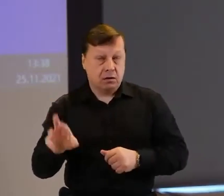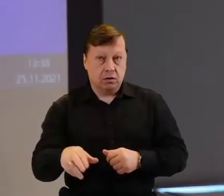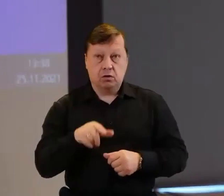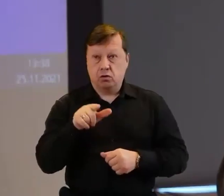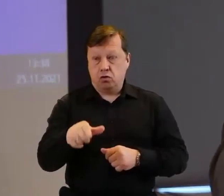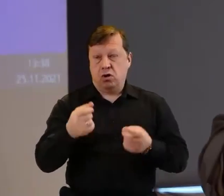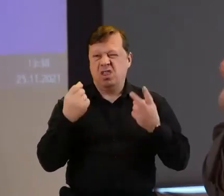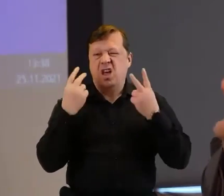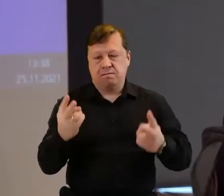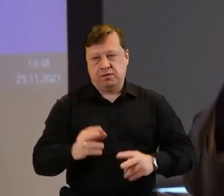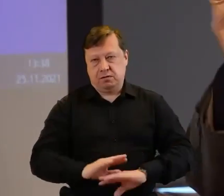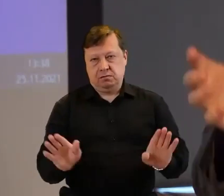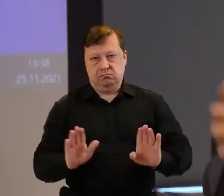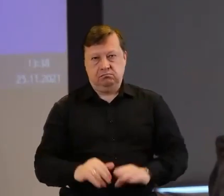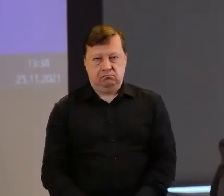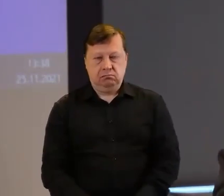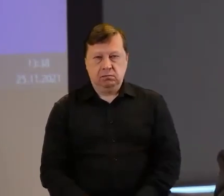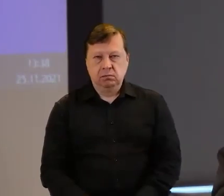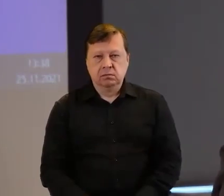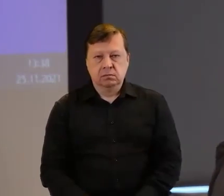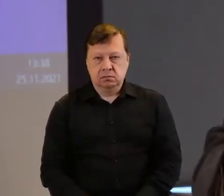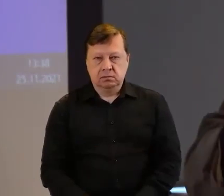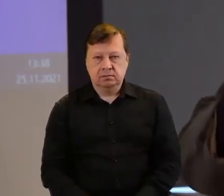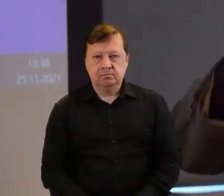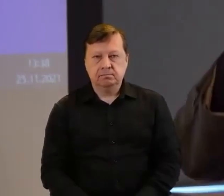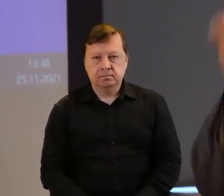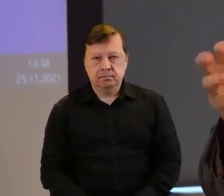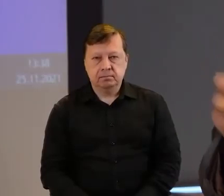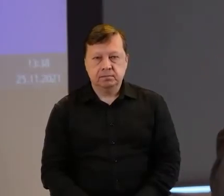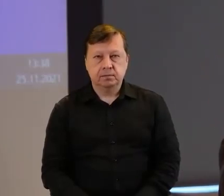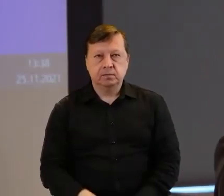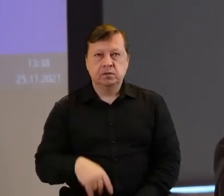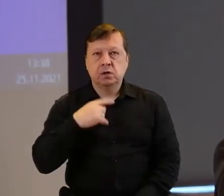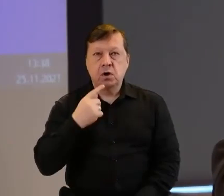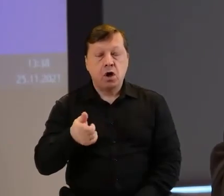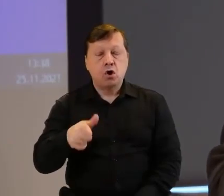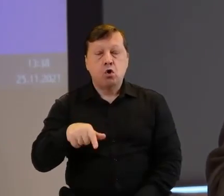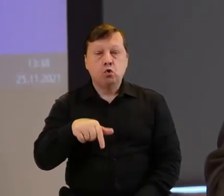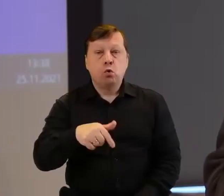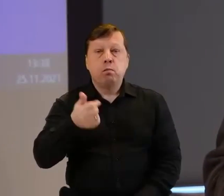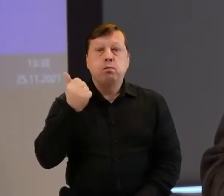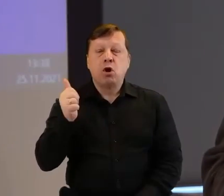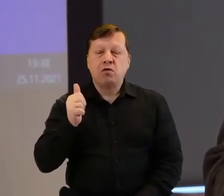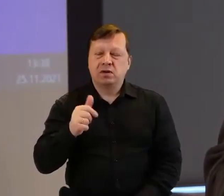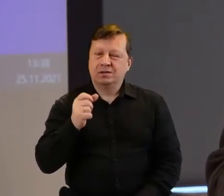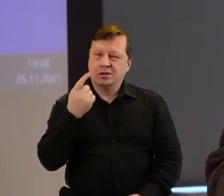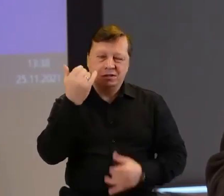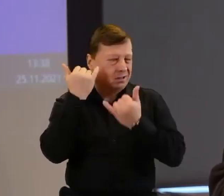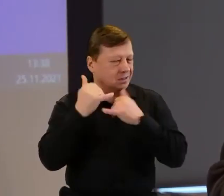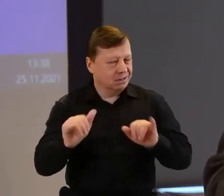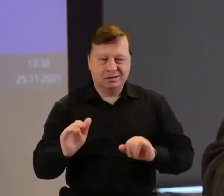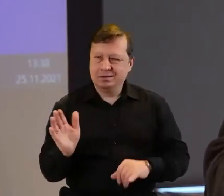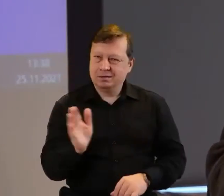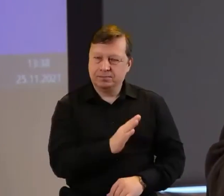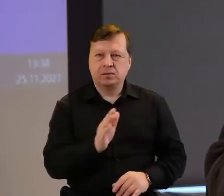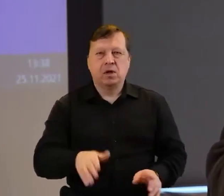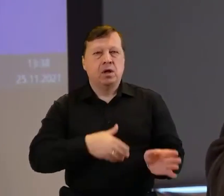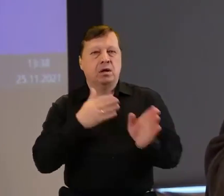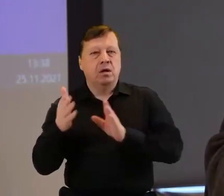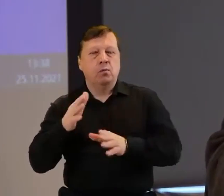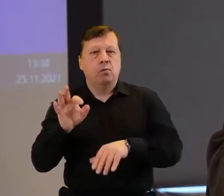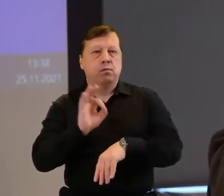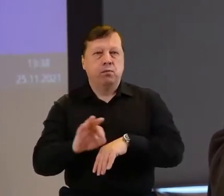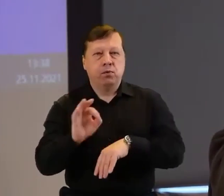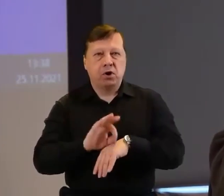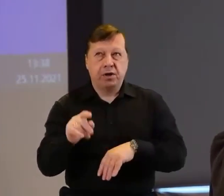które są najważniejsze w organizacjach. Więc to jest ten profesjonalizm inaczej rozumiany niż do tej pory. Projekty. Po pierwsze